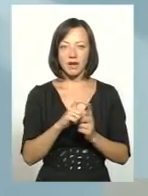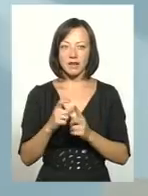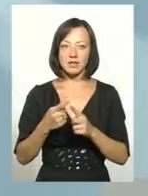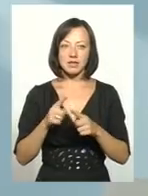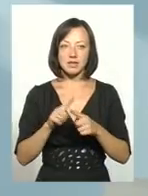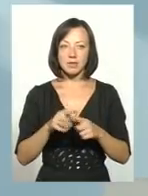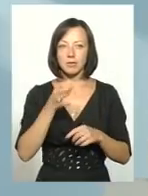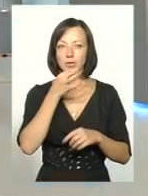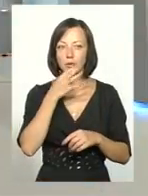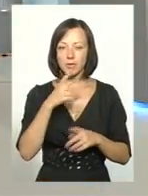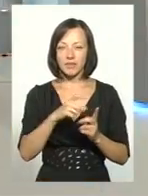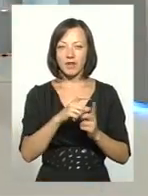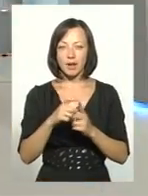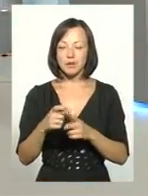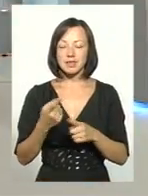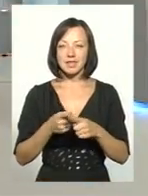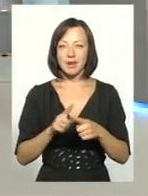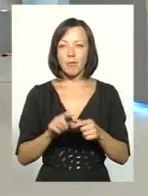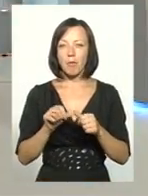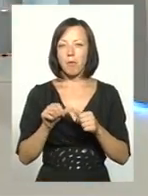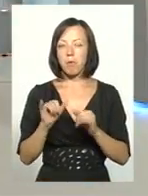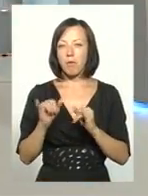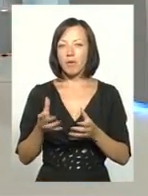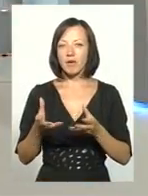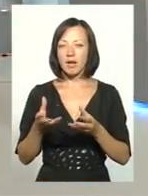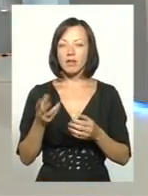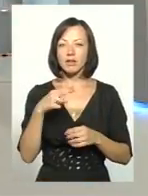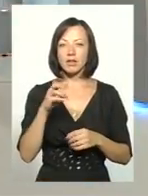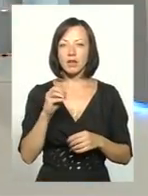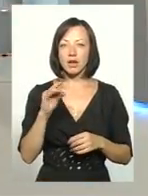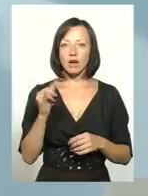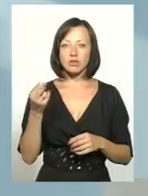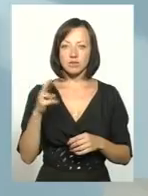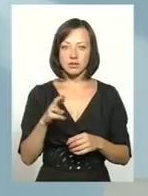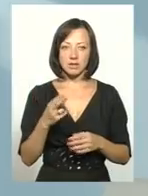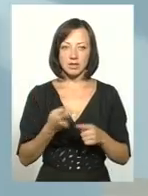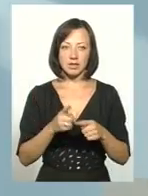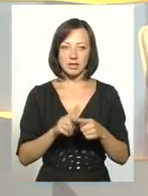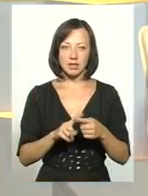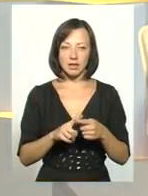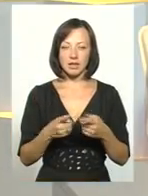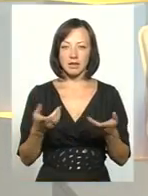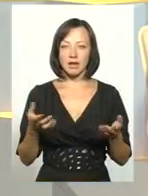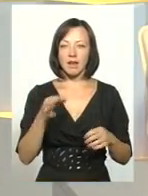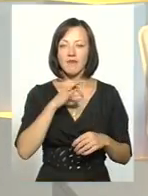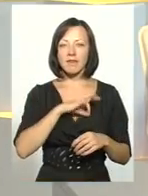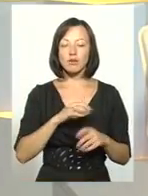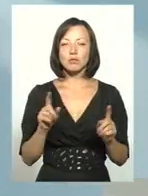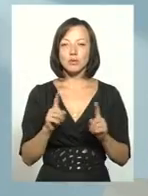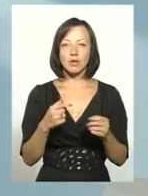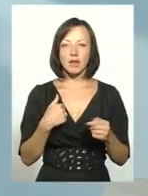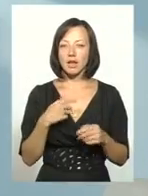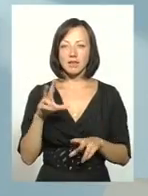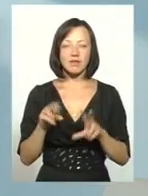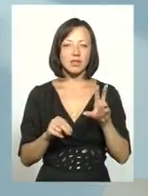мабуть, вона вам просто подобається. А якби ця така ситуація стала вдеражні, як би ви це називали? ефектом чого? Тобто я не вважаю, що